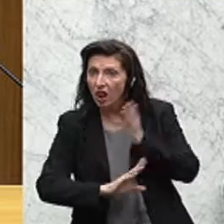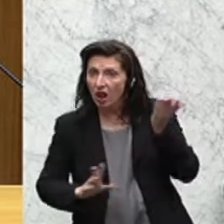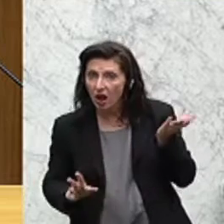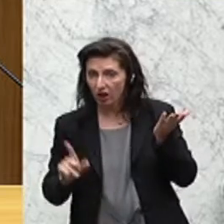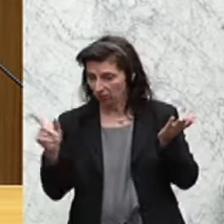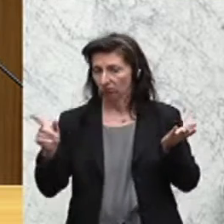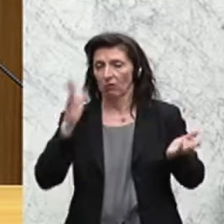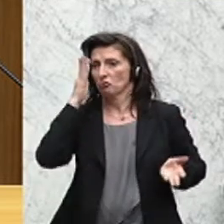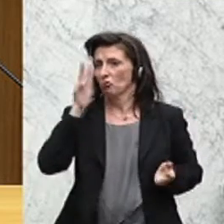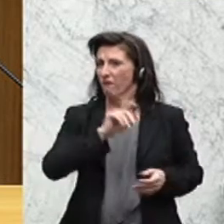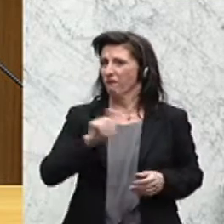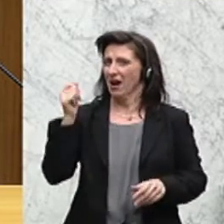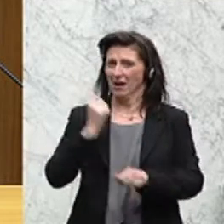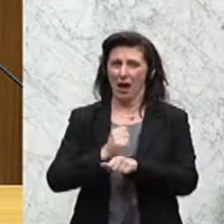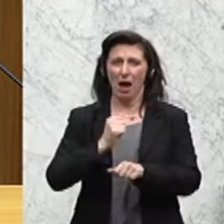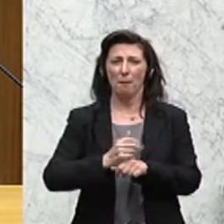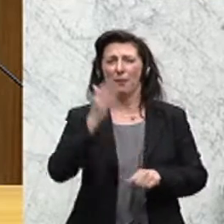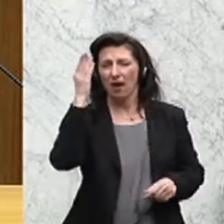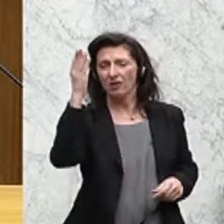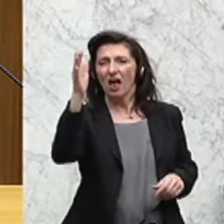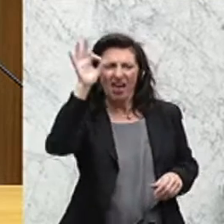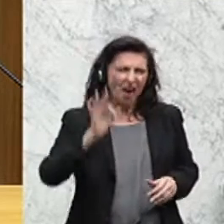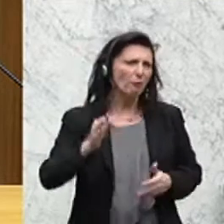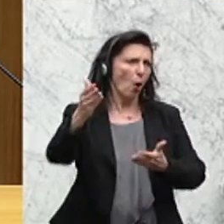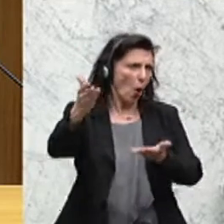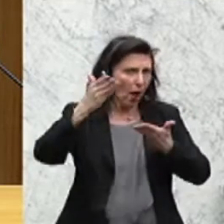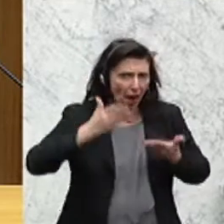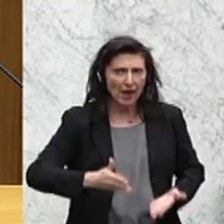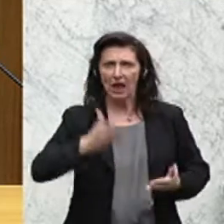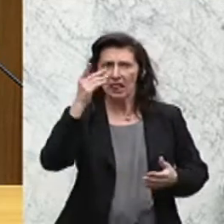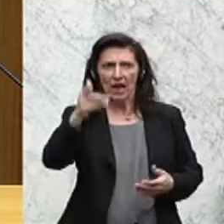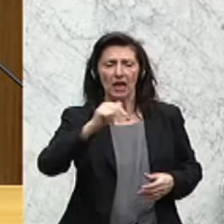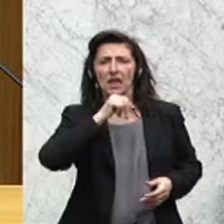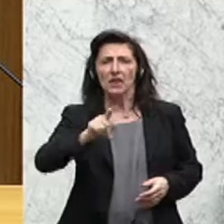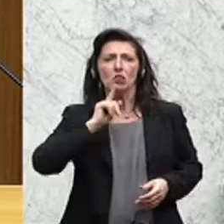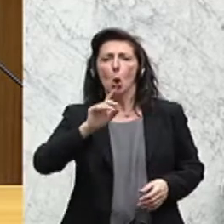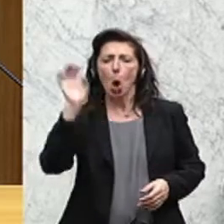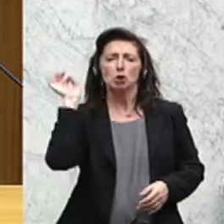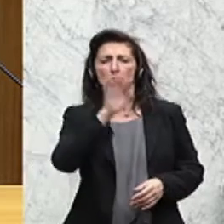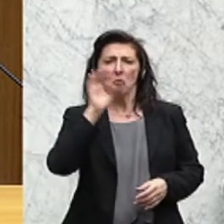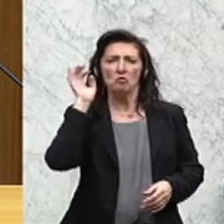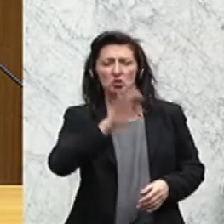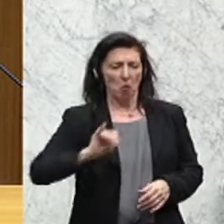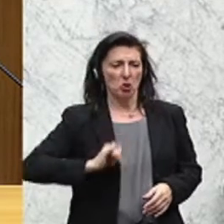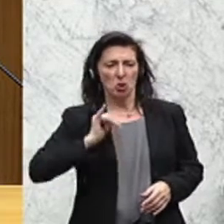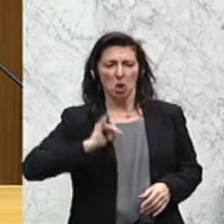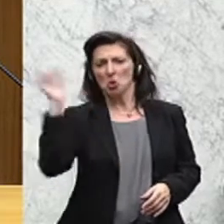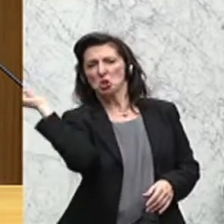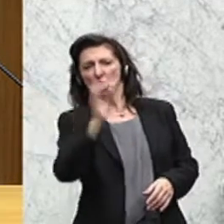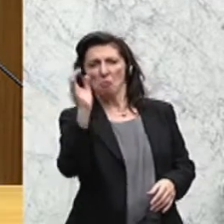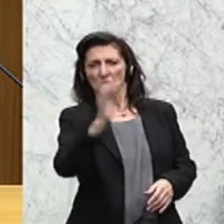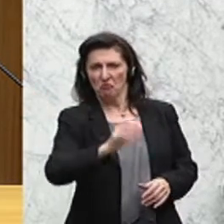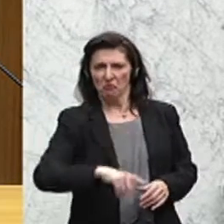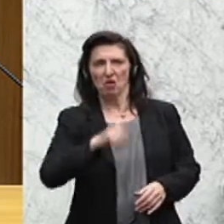Facharbeiter von morgen. Ich lade die FPÖ ein, statt immer nur zu schimpfen auf die jungen Menschen, die